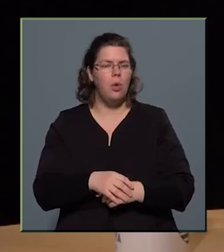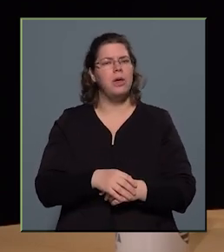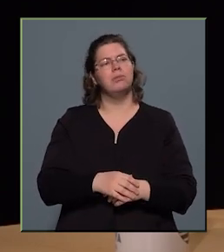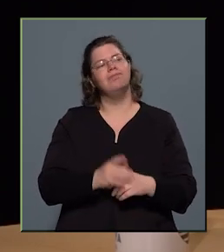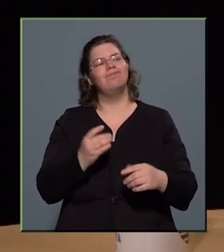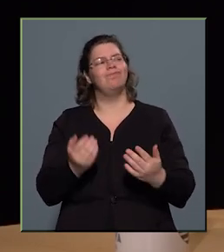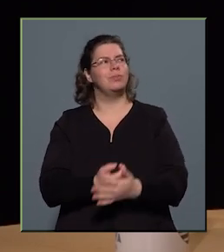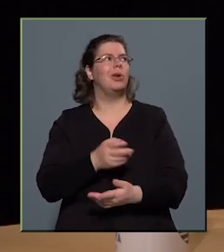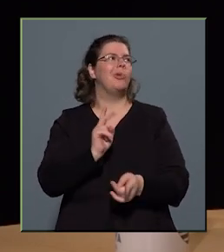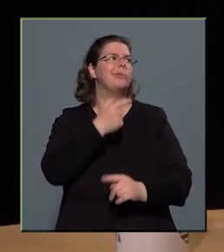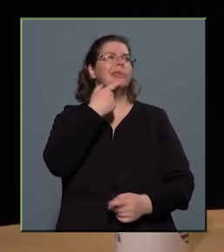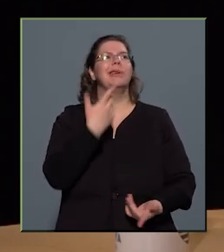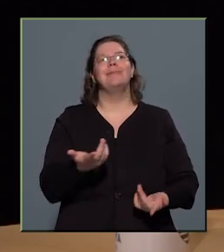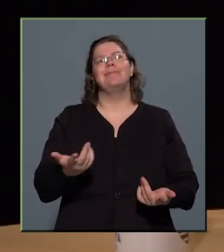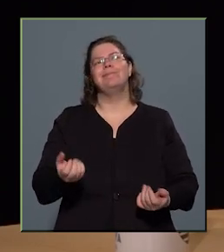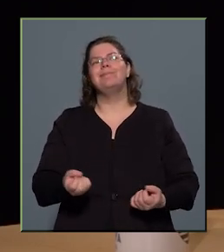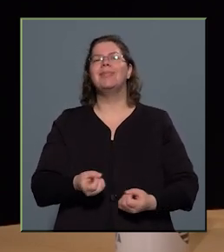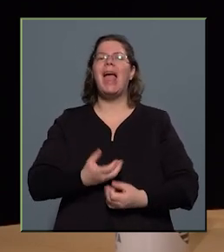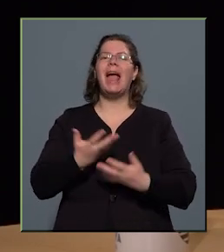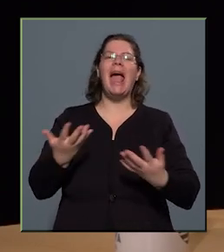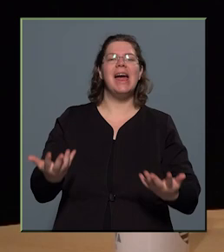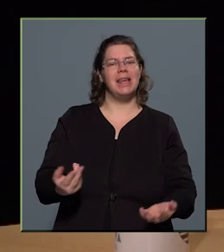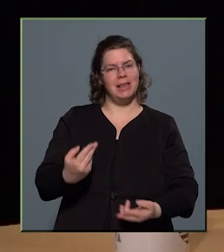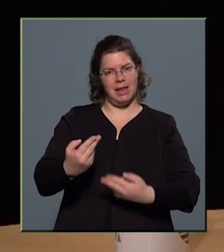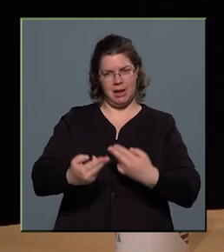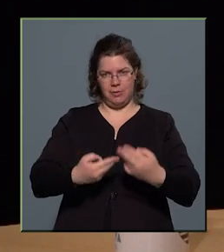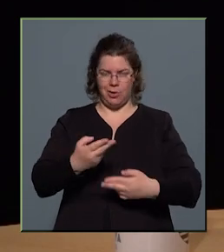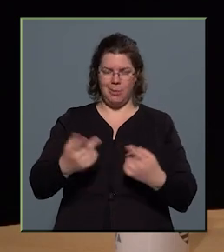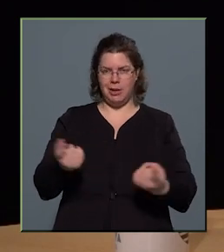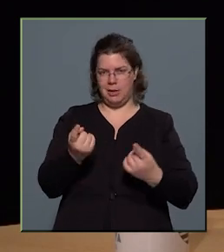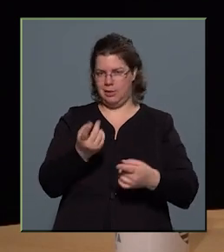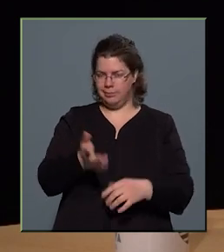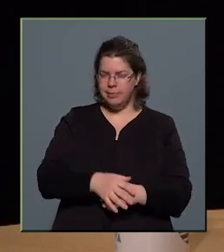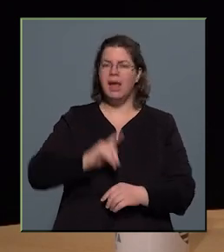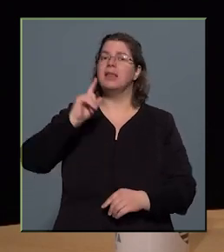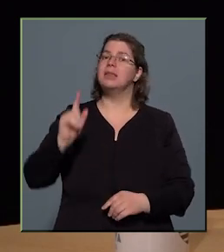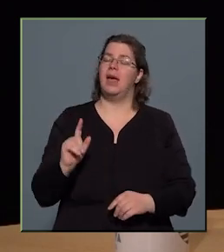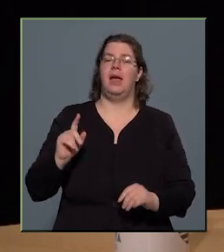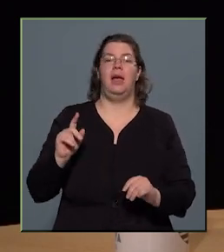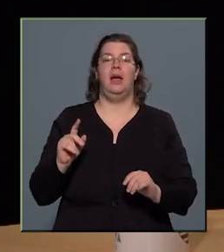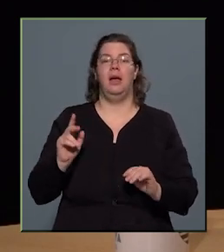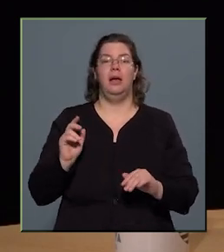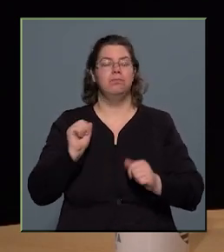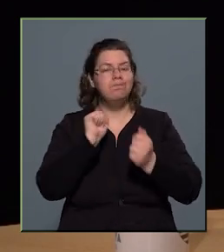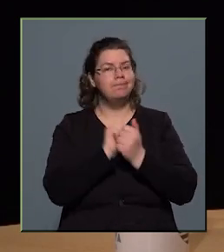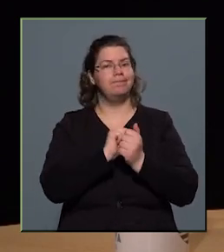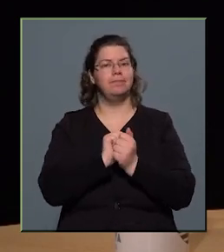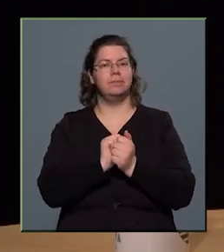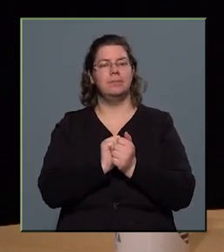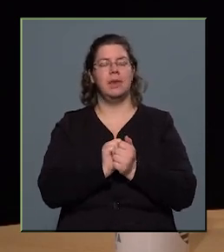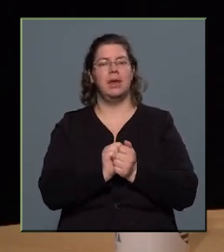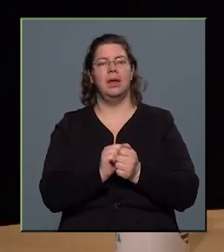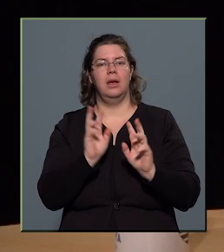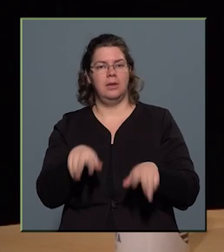hogy mondjam, gerjesztett folyamat, de kétségtelen tény az, hogy a